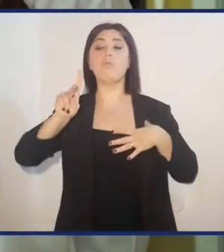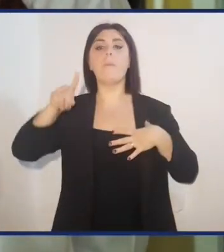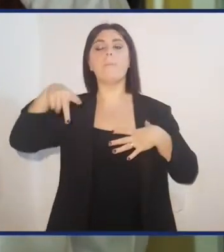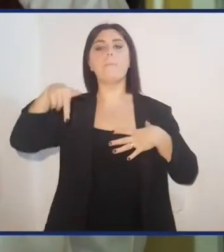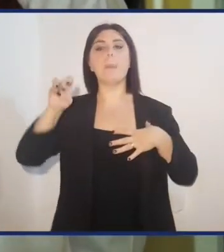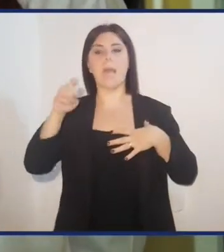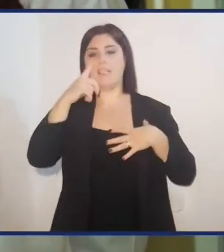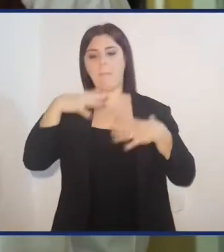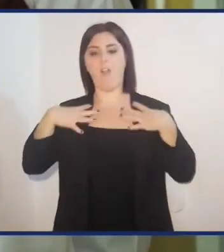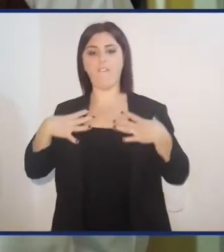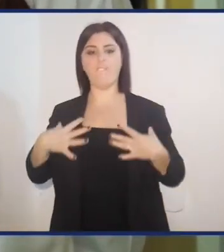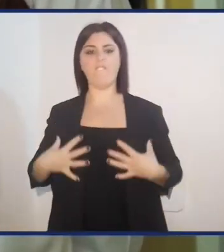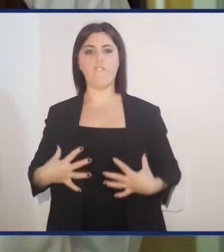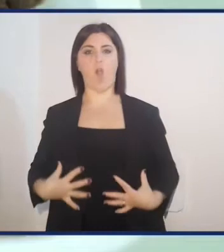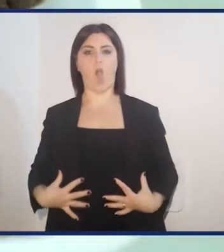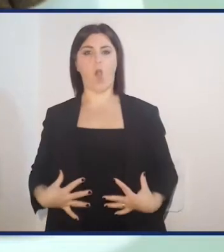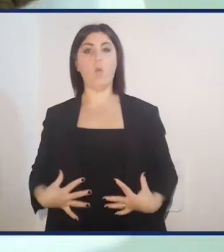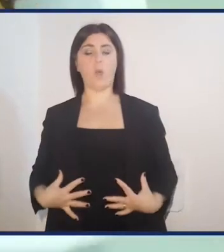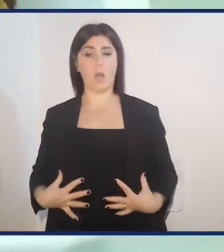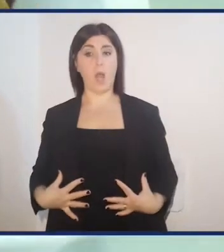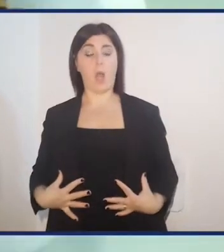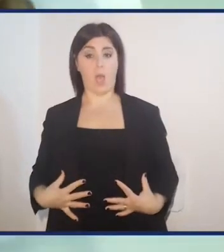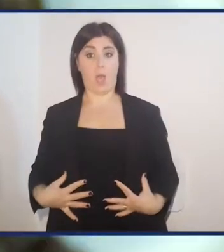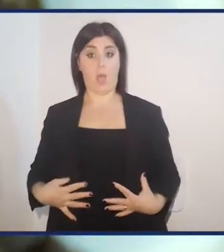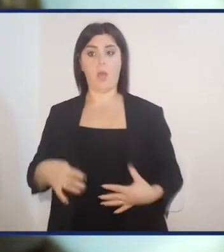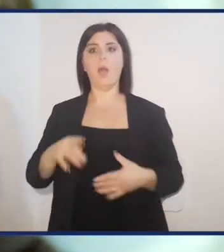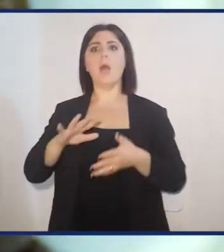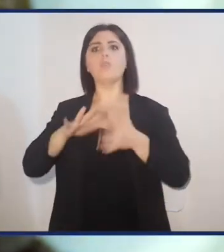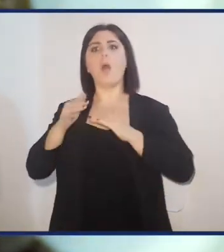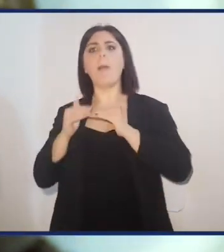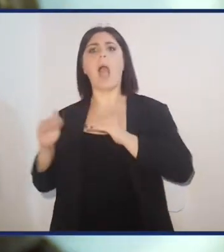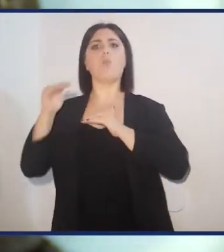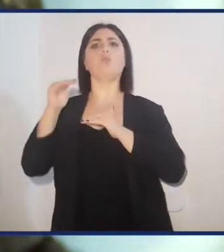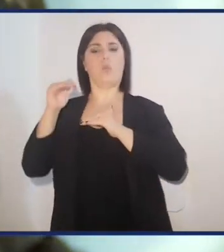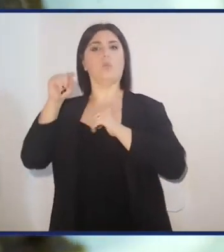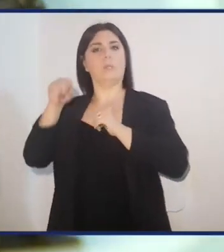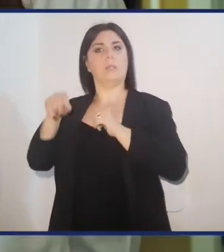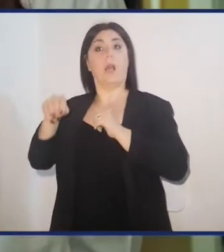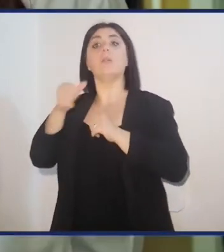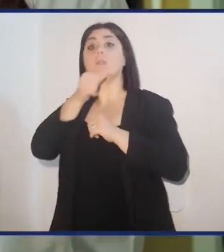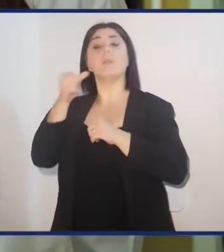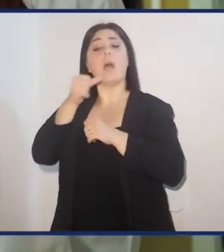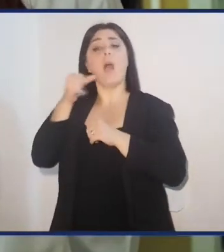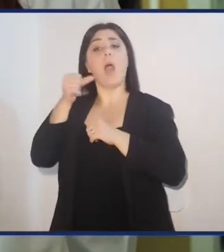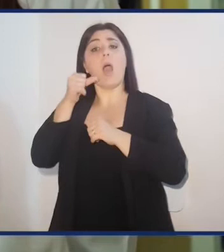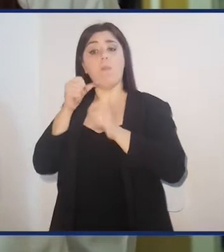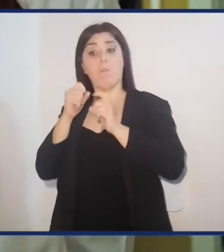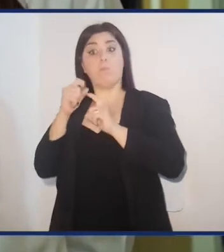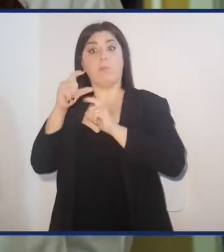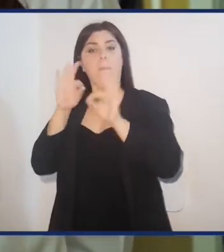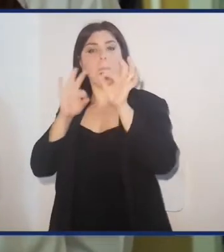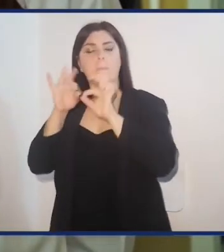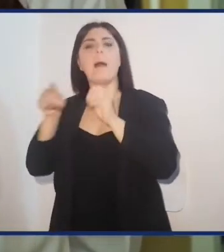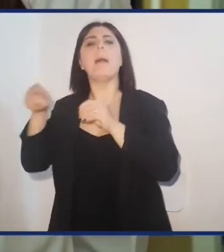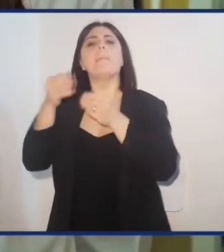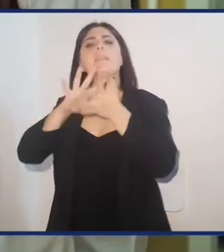sono nient'altro che l'involucro delle nostre pupe, prima che diventano adulti, adulti che sono anche il